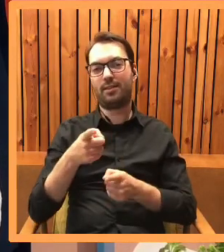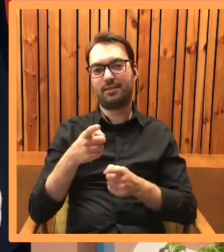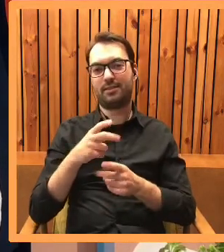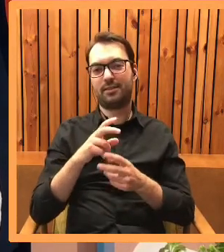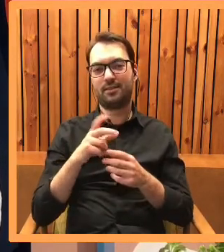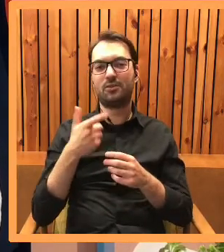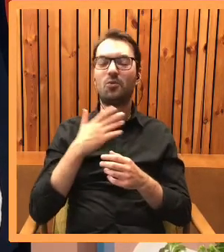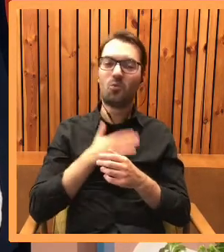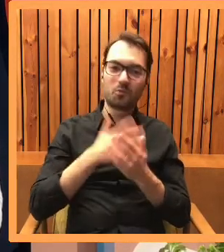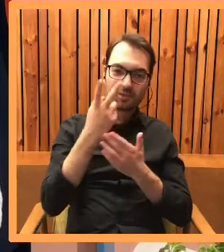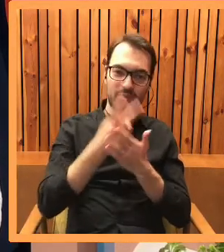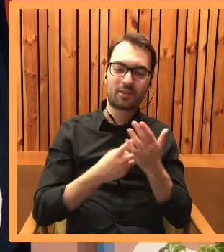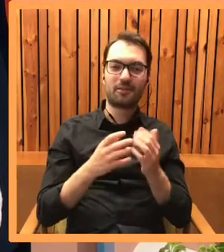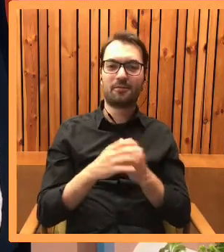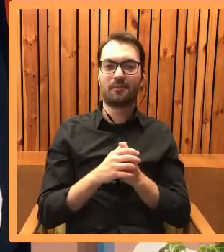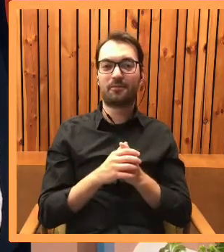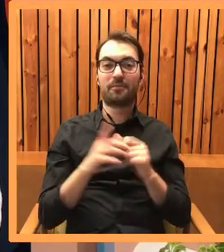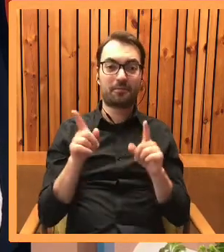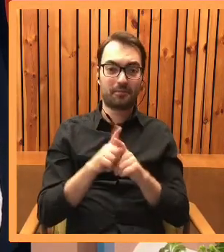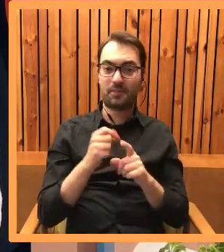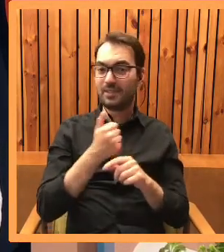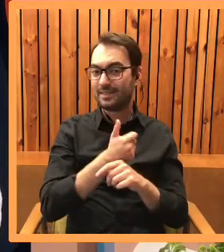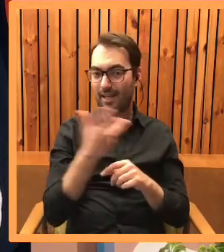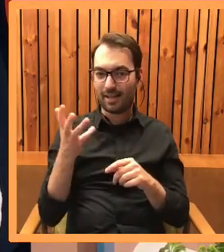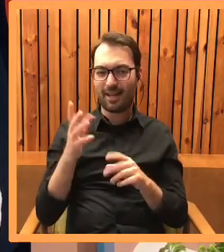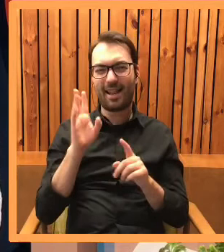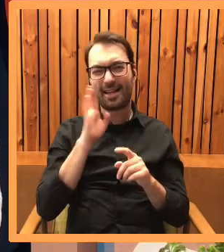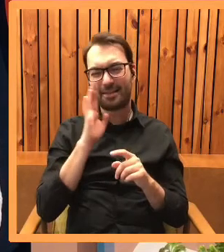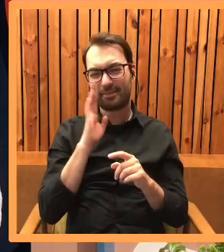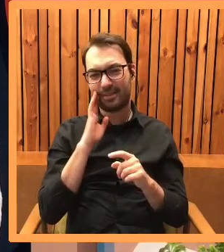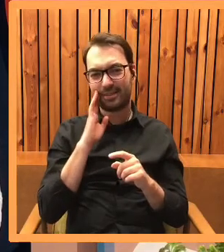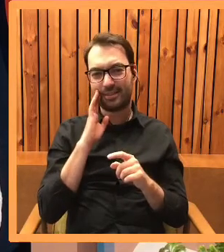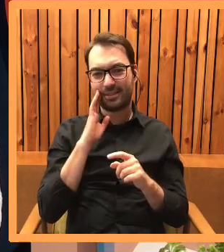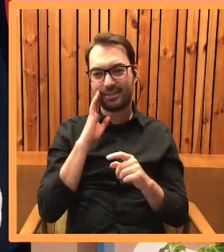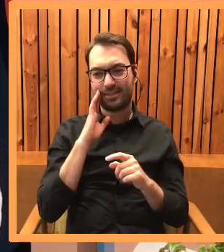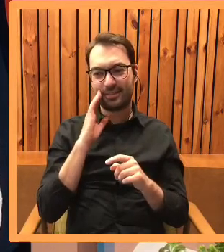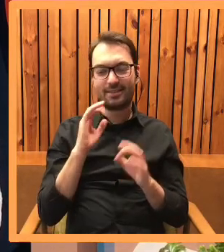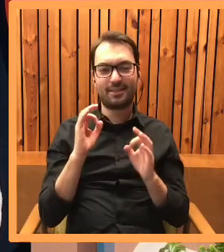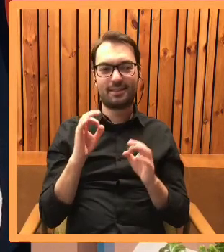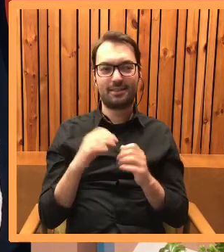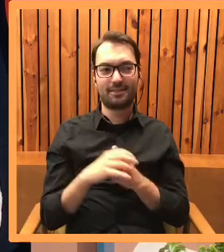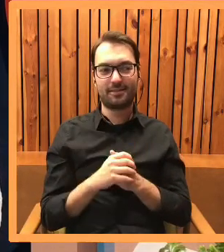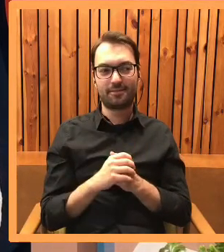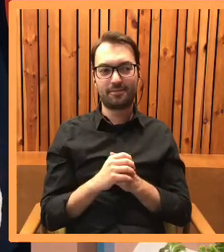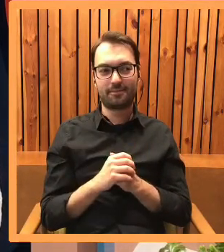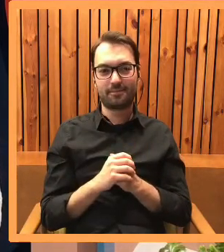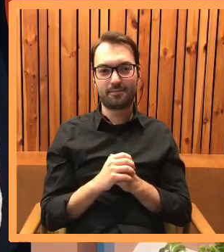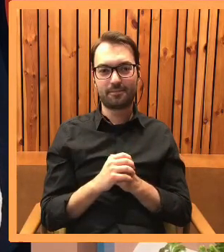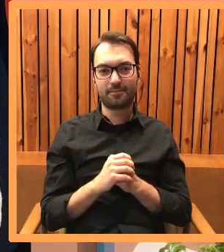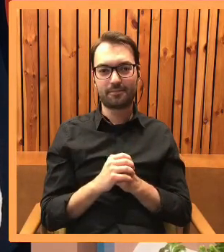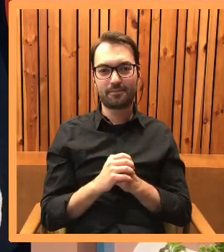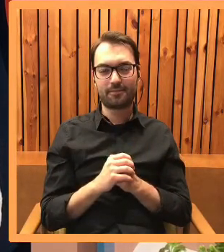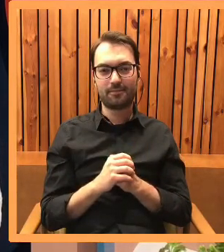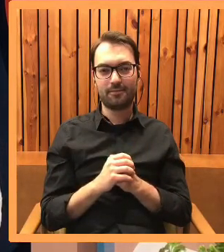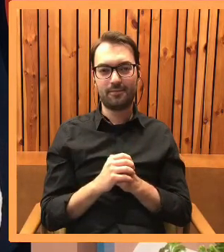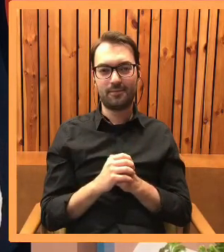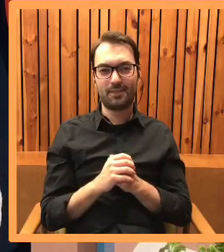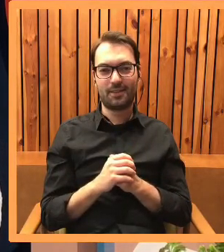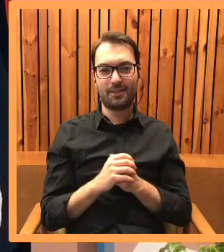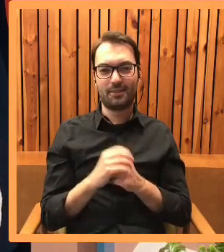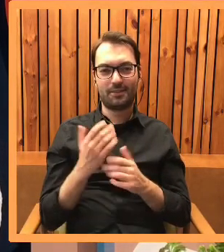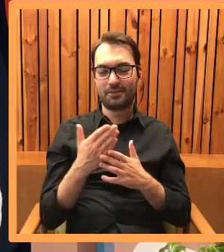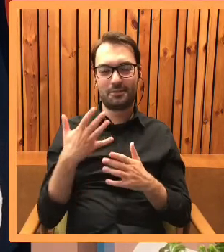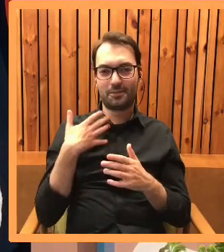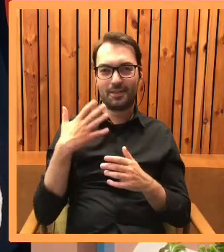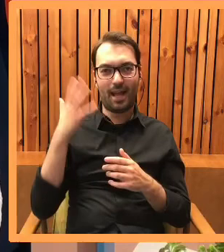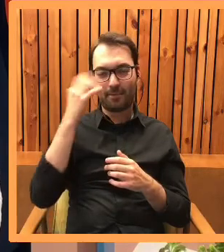podczas lektury przyjemność. Mogą być też seriale, chociaż tak sobie myślę, że już naprawdę tutaj jest jakiś rodzaj abstrakcji,